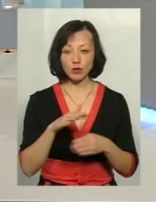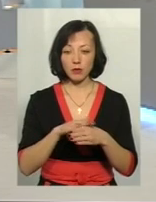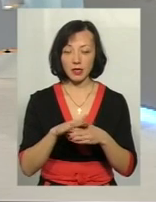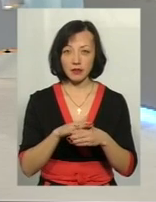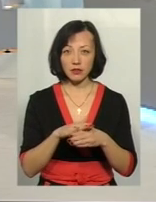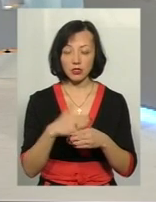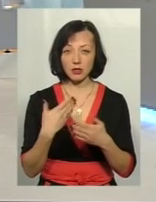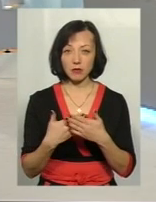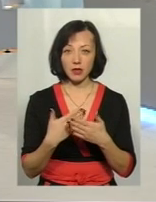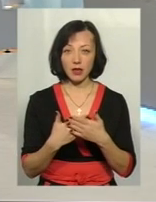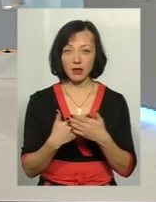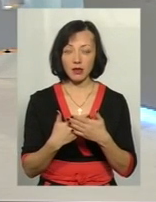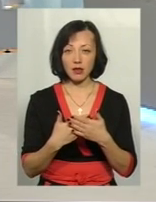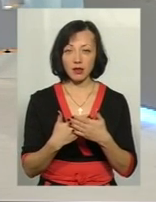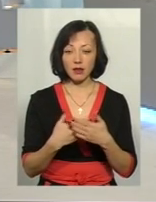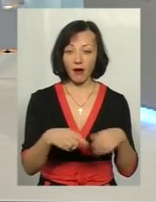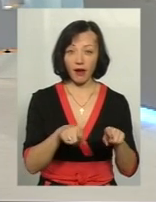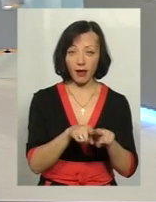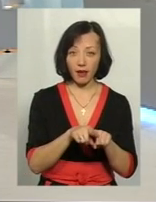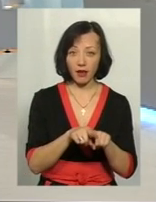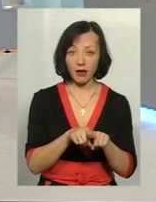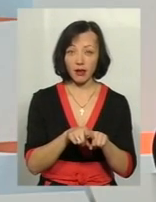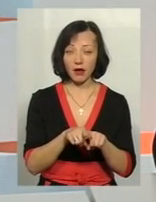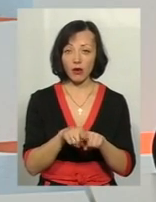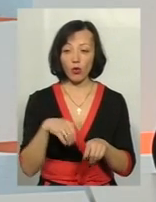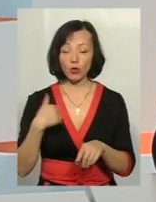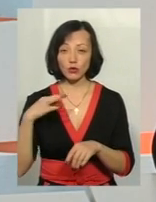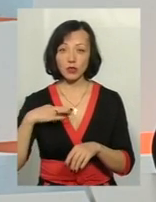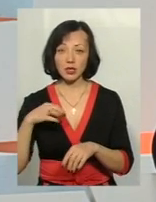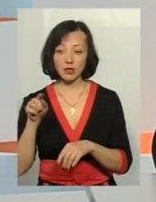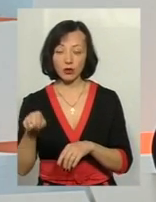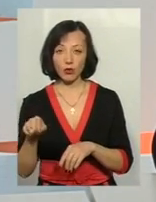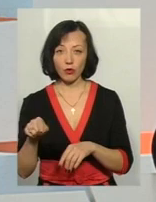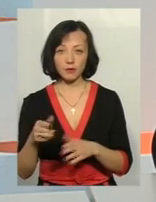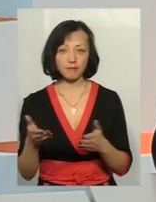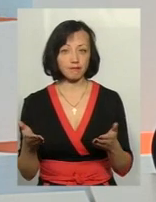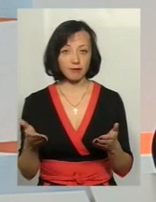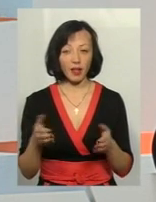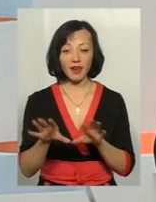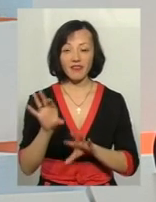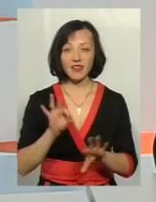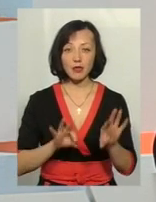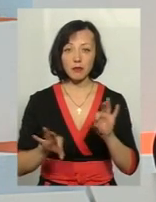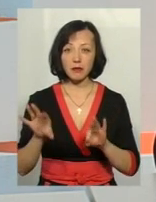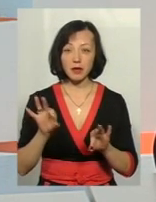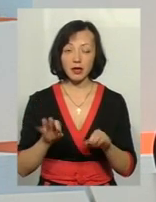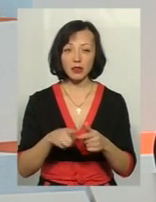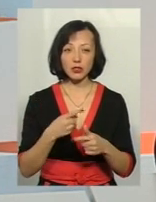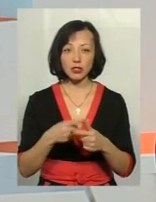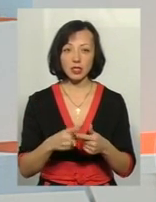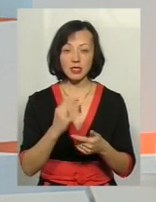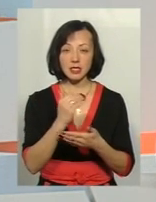адвоката, скажімо, Іванов чи Петров, я хочу скористатися послами його. Відбір, чи, скажімо,